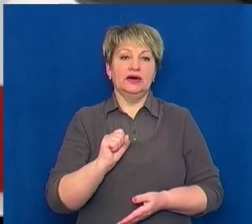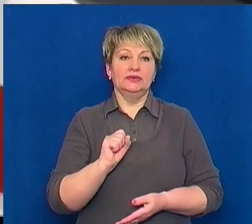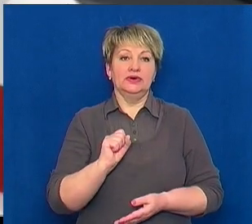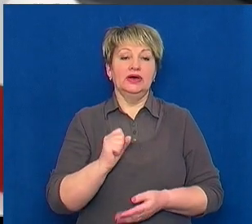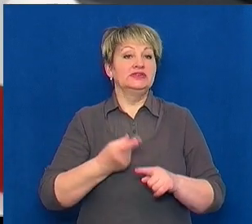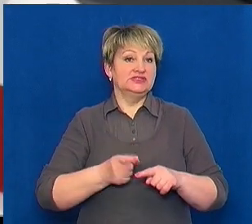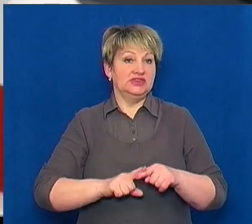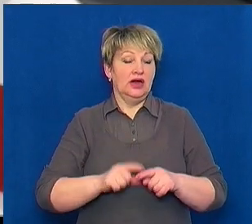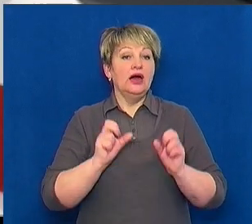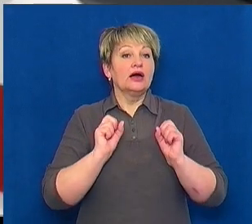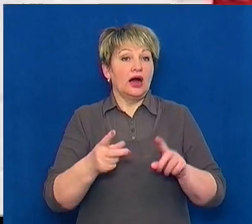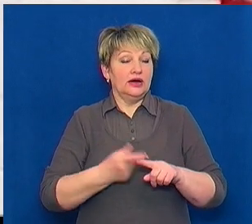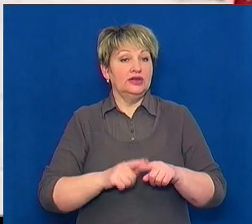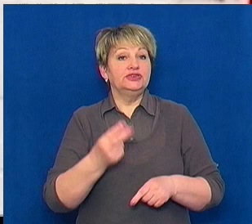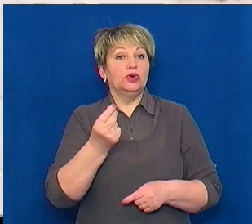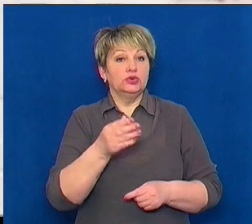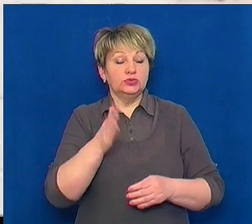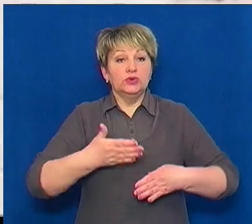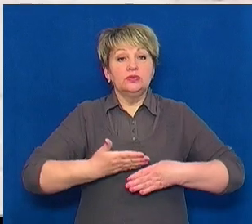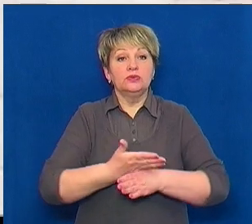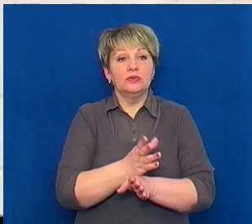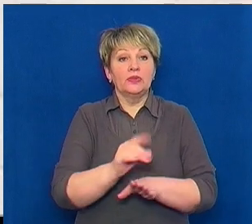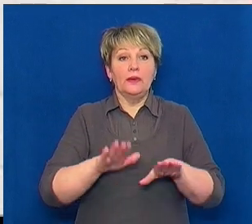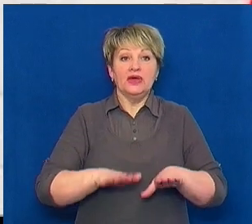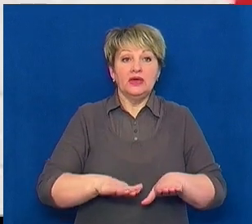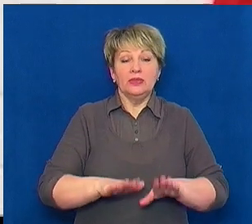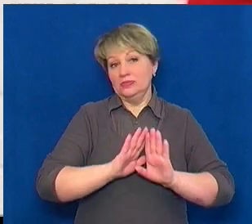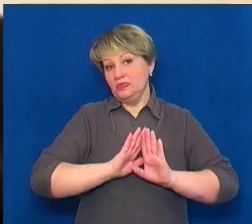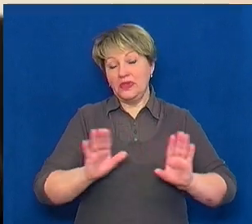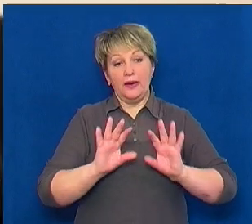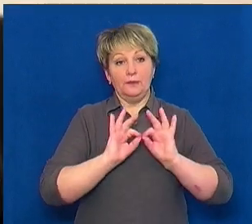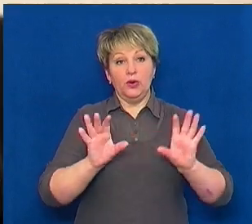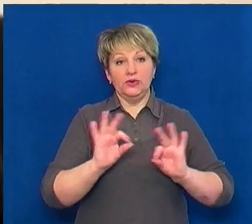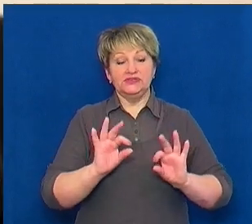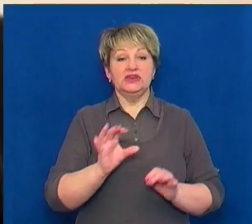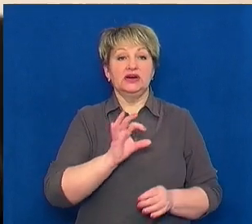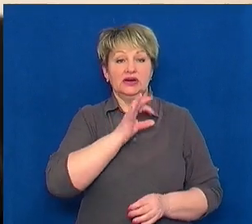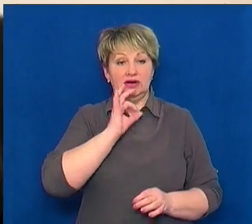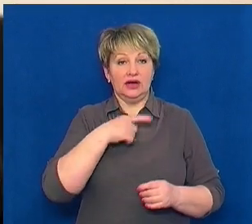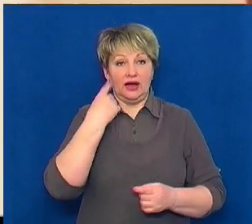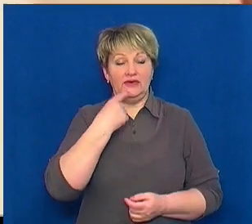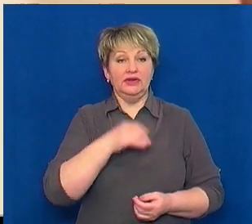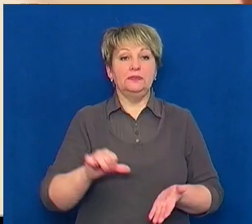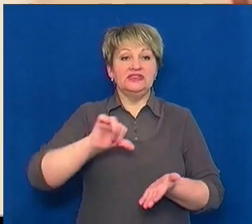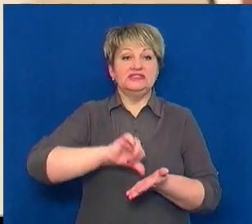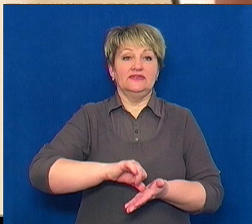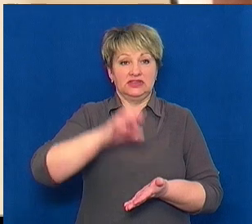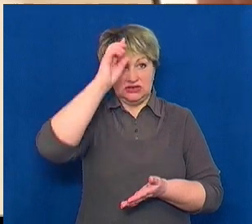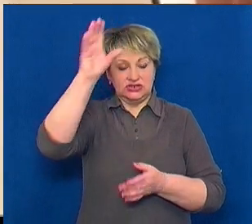Але як саме ці кошти мають розподіляти на місцях, не пояснили, каже представник Черкаської обласної держадміністрації.